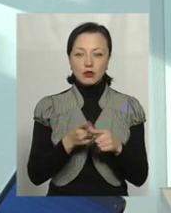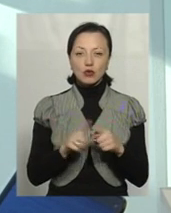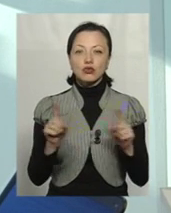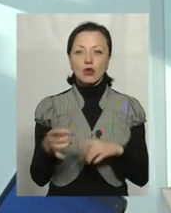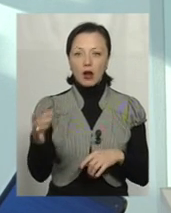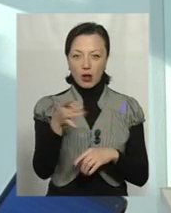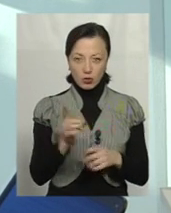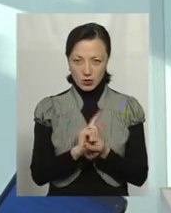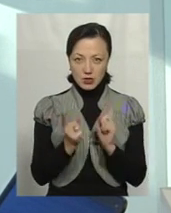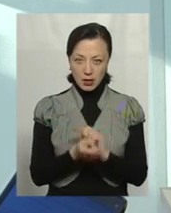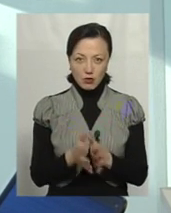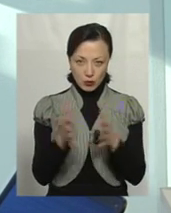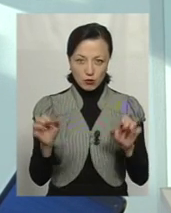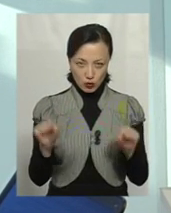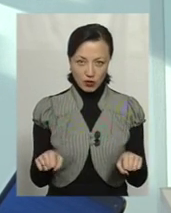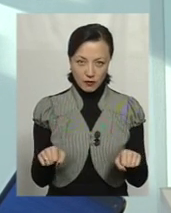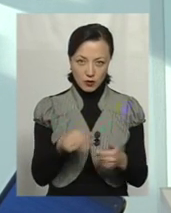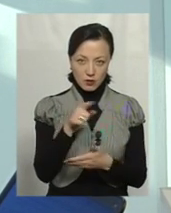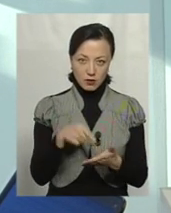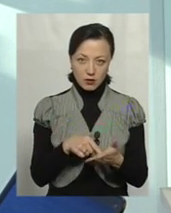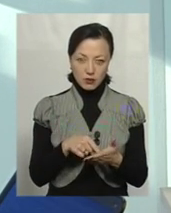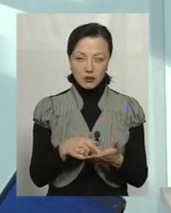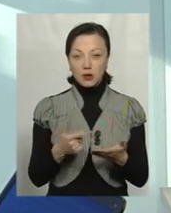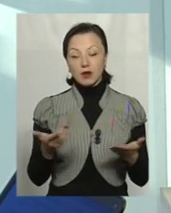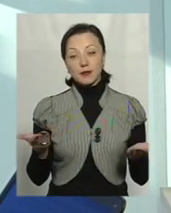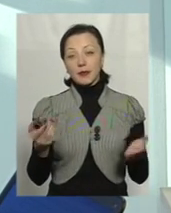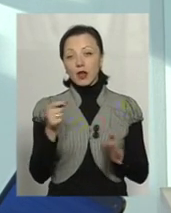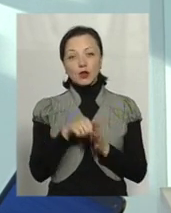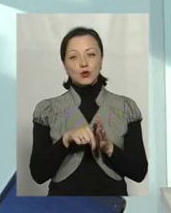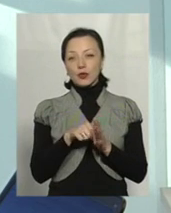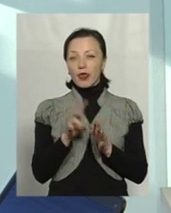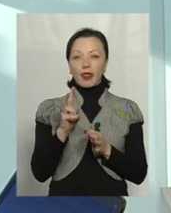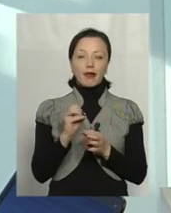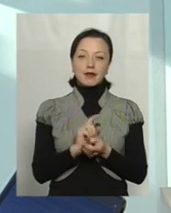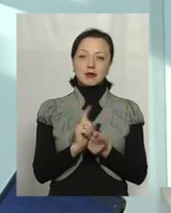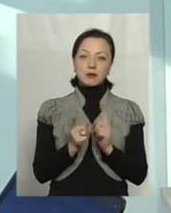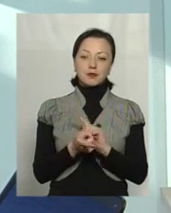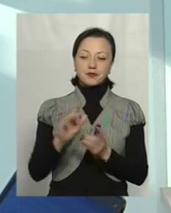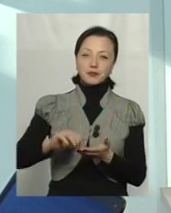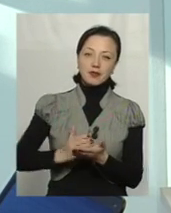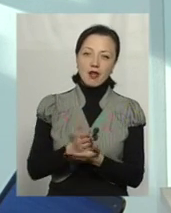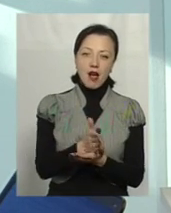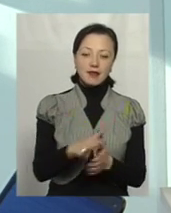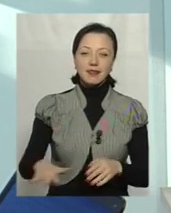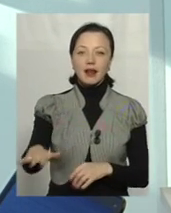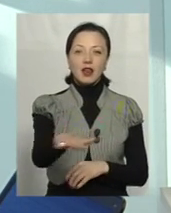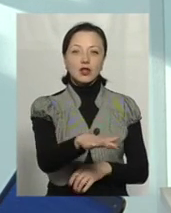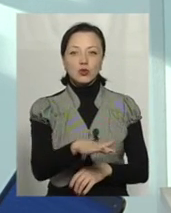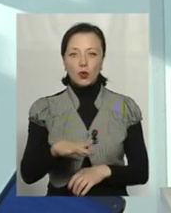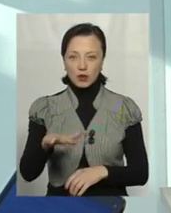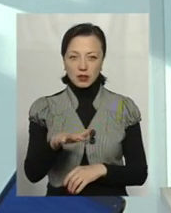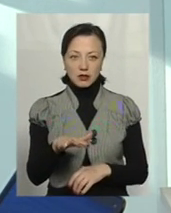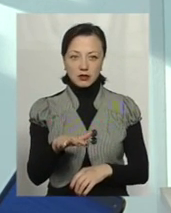цих районах стало більше можливостей, тобто суть не в зміні на географічній карті територій, меж